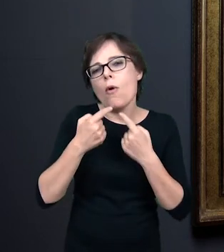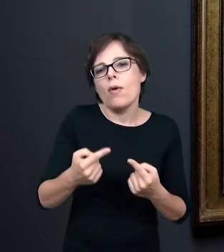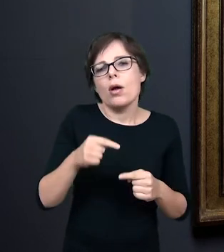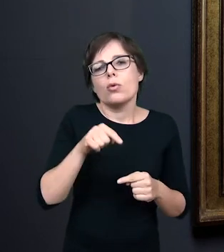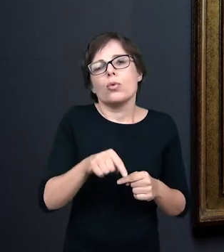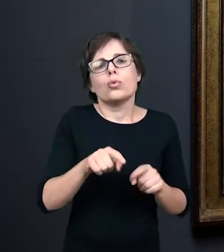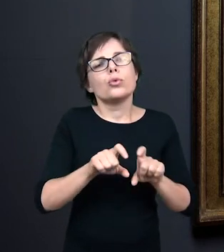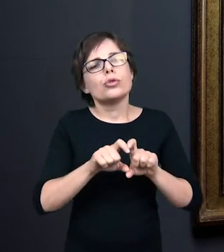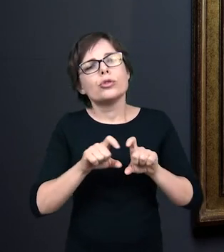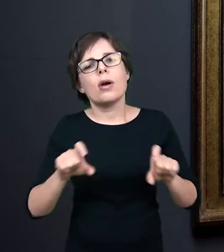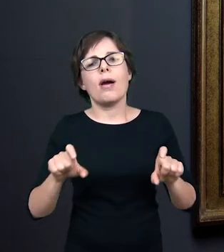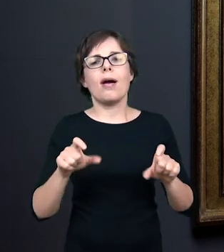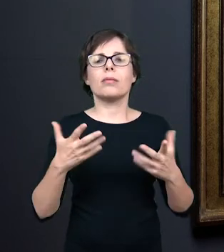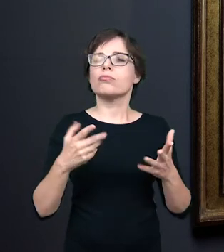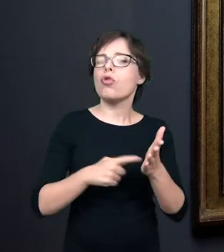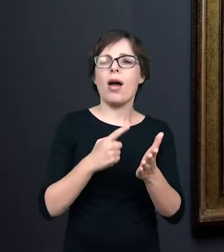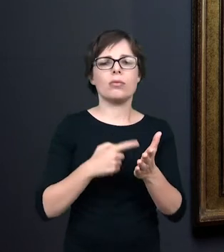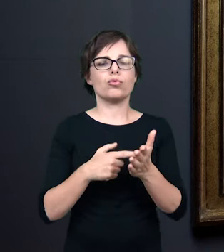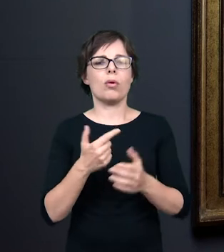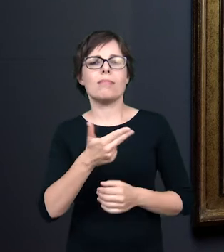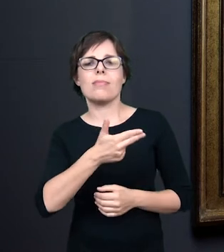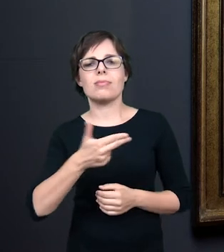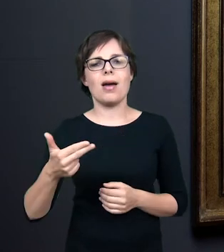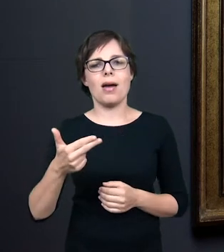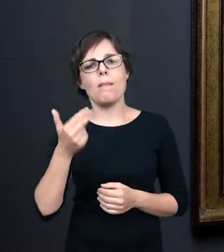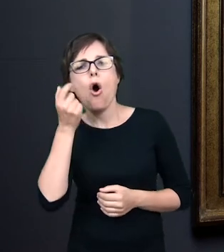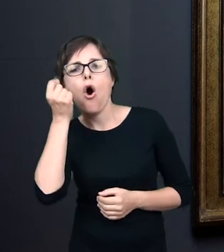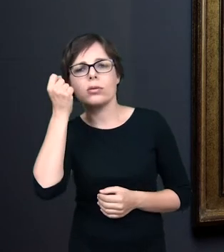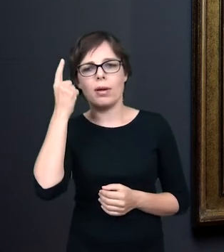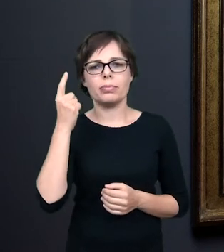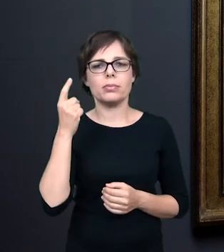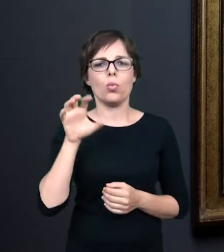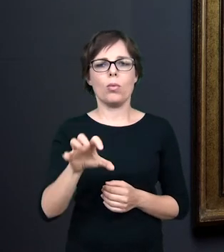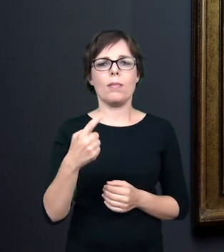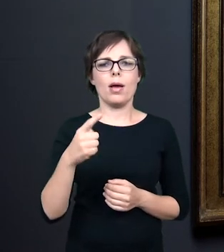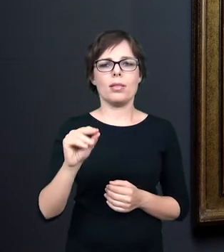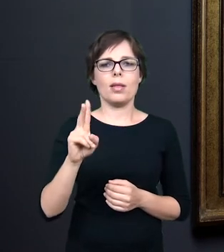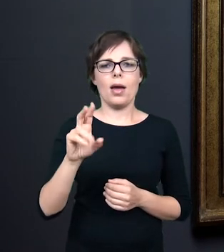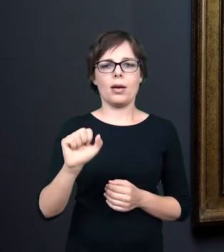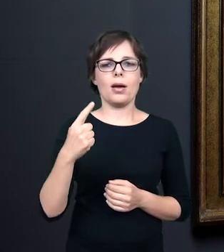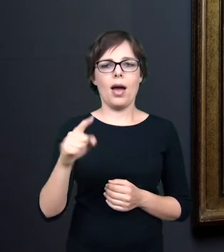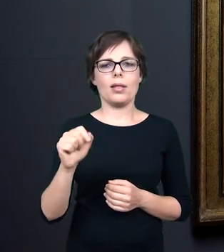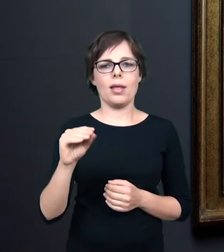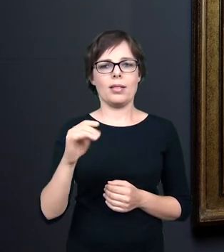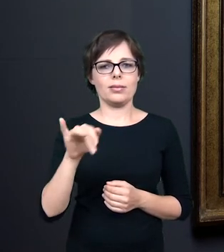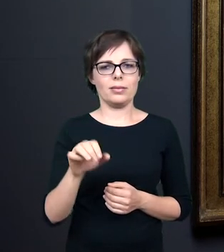takich dekadenckich koncepcji, szczególnie literackich,